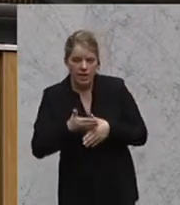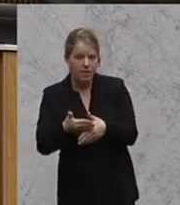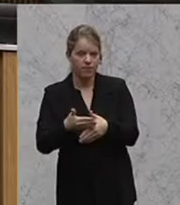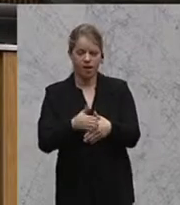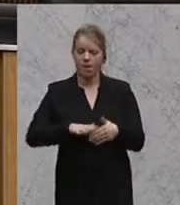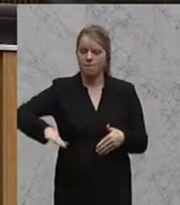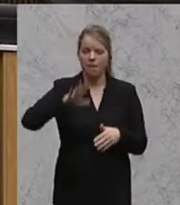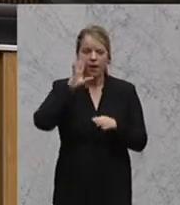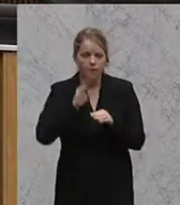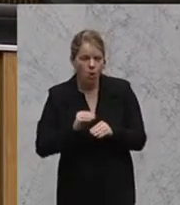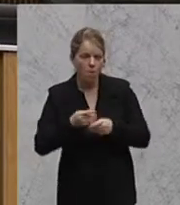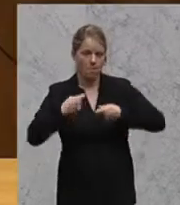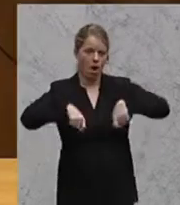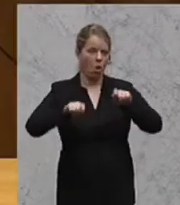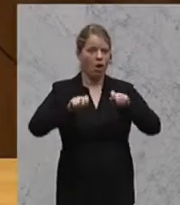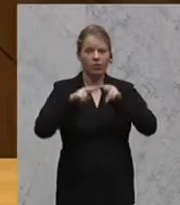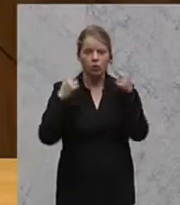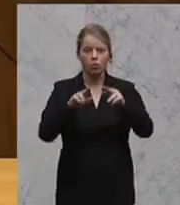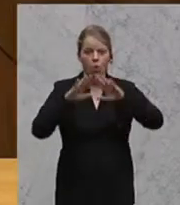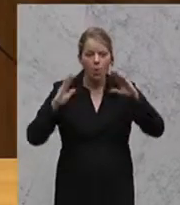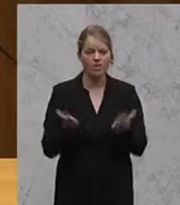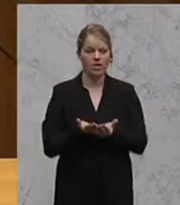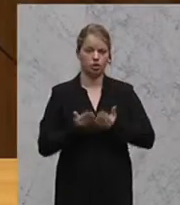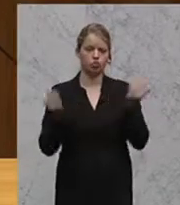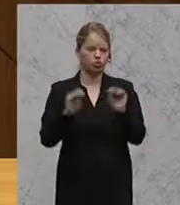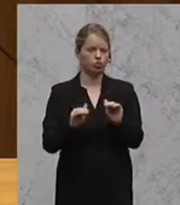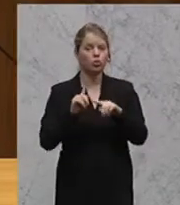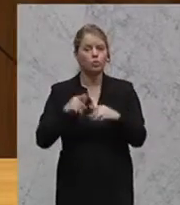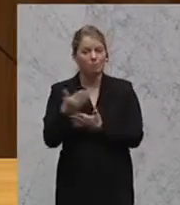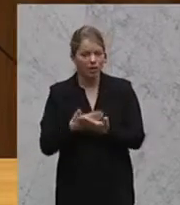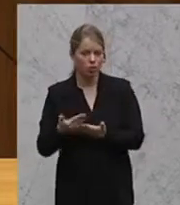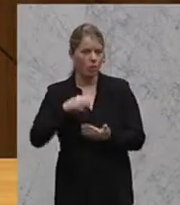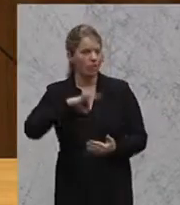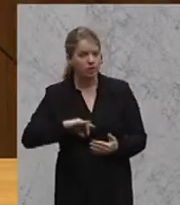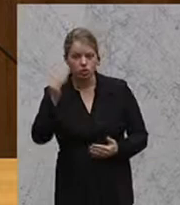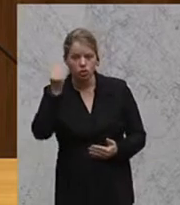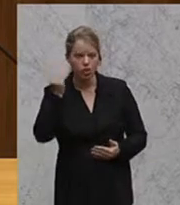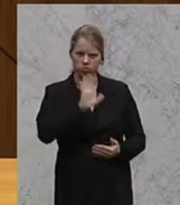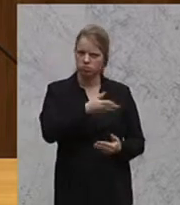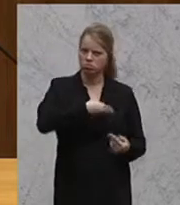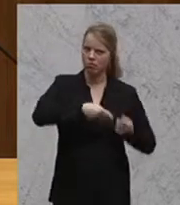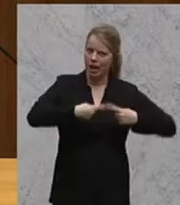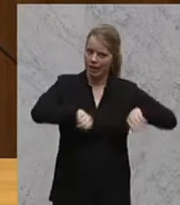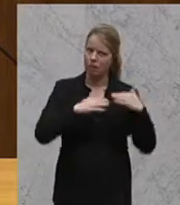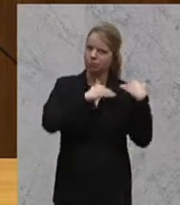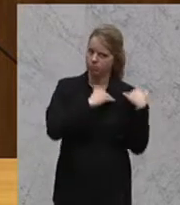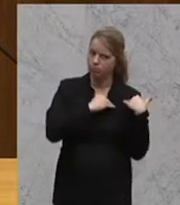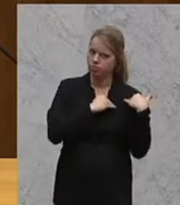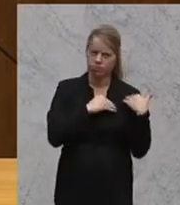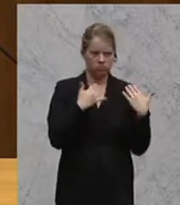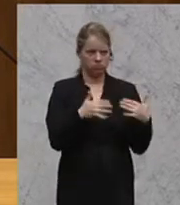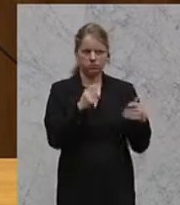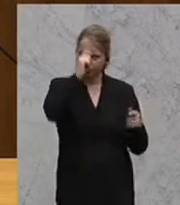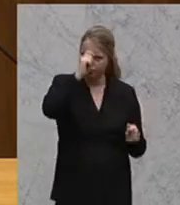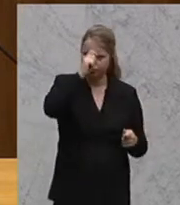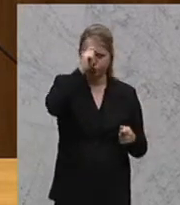Bereich des Wohnbaus, Natur- und Umweltschutz und vor allem auch der wesentliche Bereich der Bildung der Pflichtschulen, was von den Ländern vollbracht wird. Und ich glaube, da sind die Länder